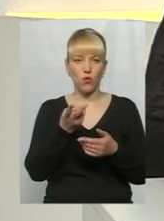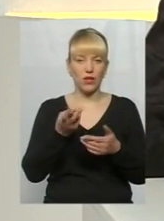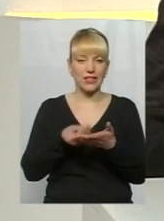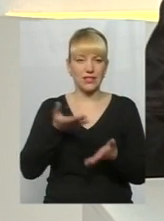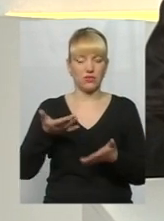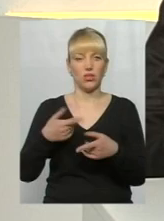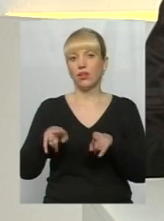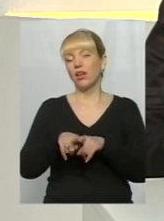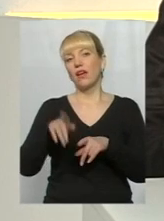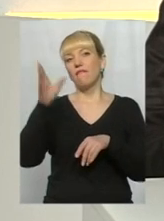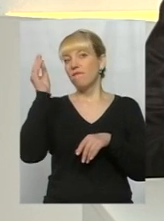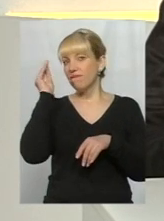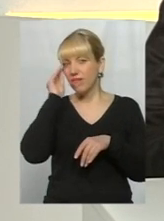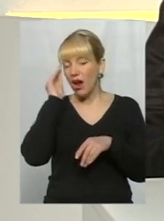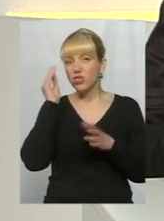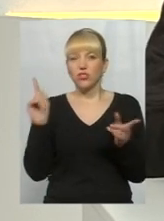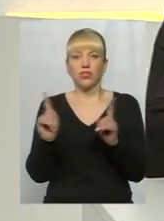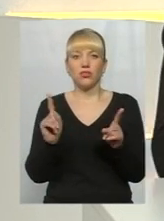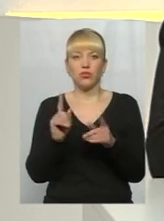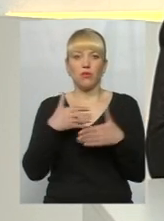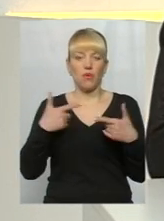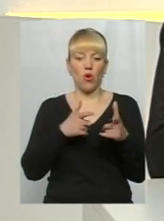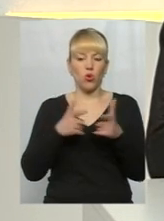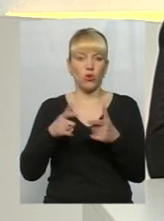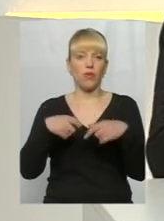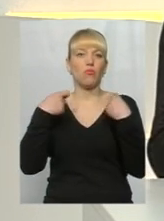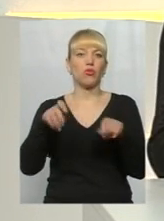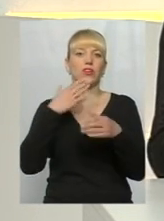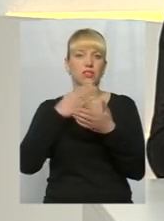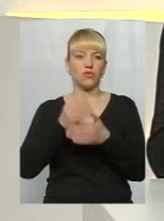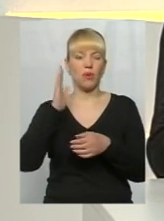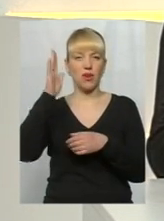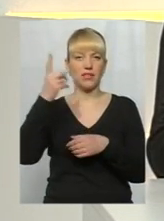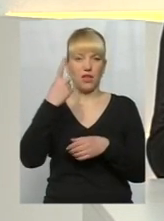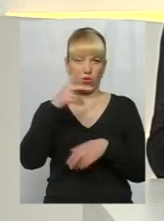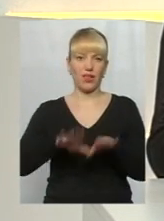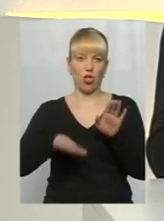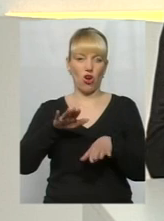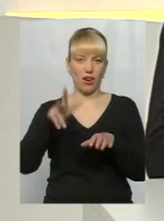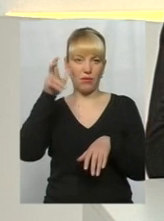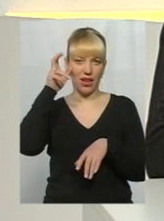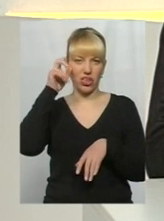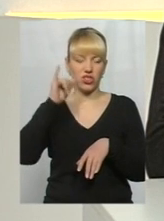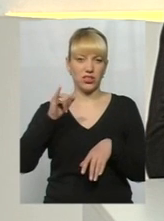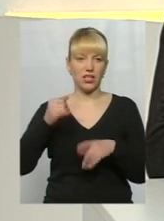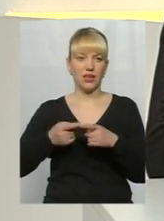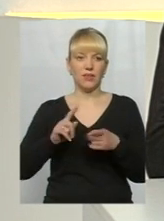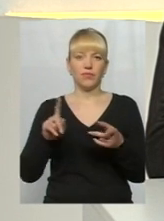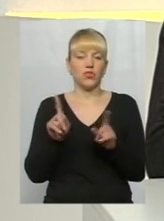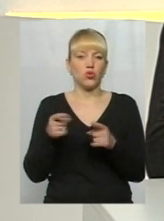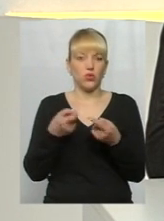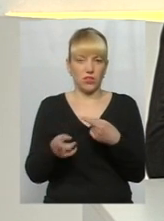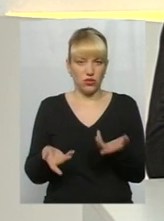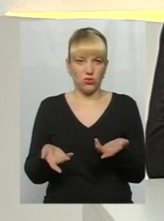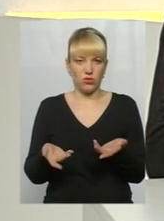складається таке враження, що ми готові продати своє майбутнє за, я не знаю, за кілограм гречки, вікон чи чогось